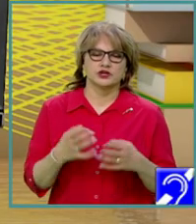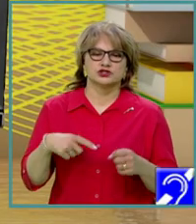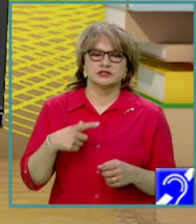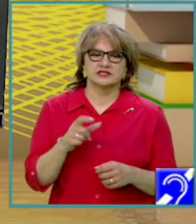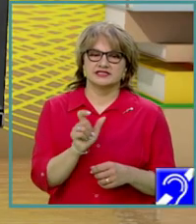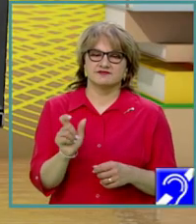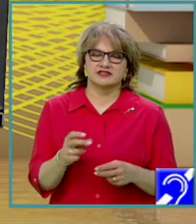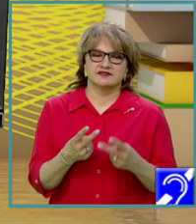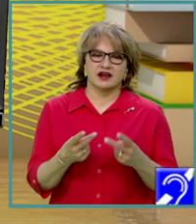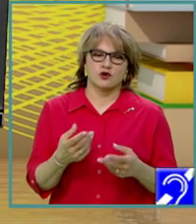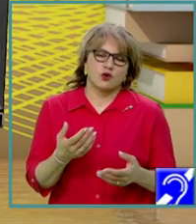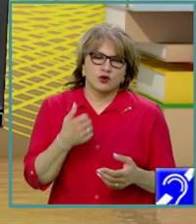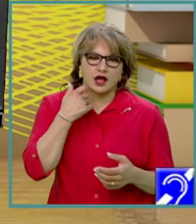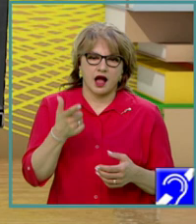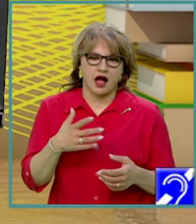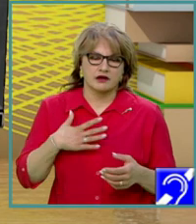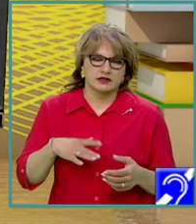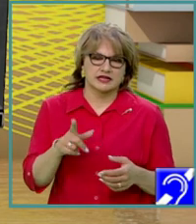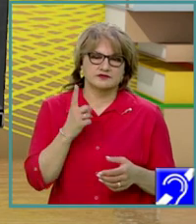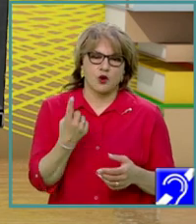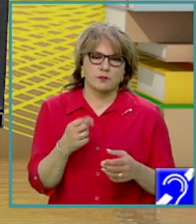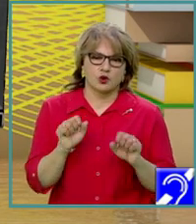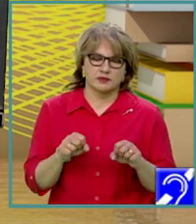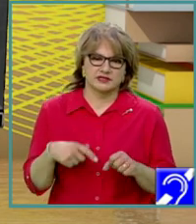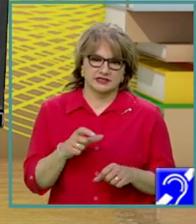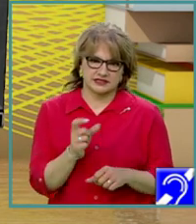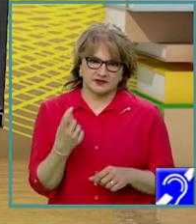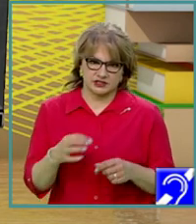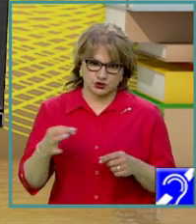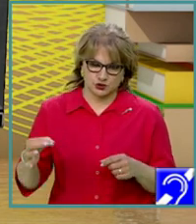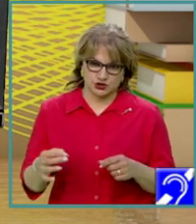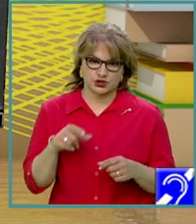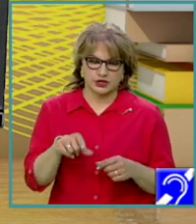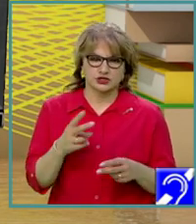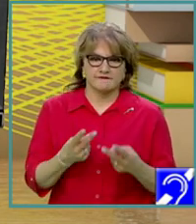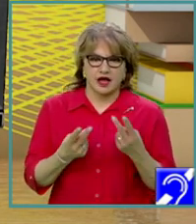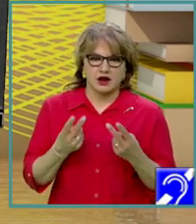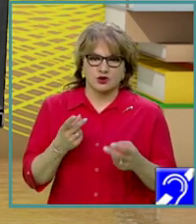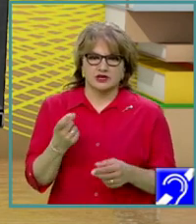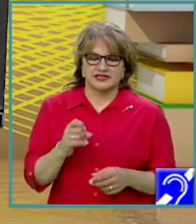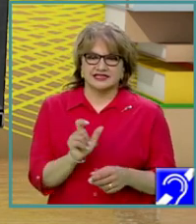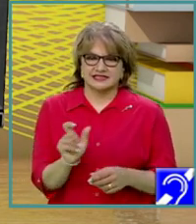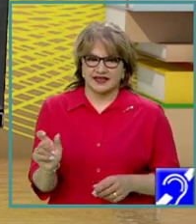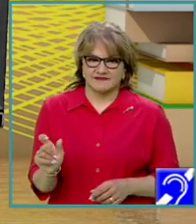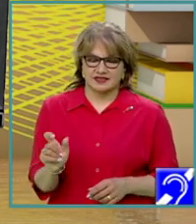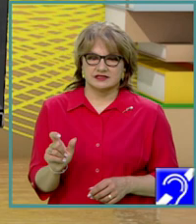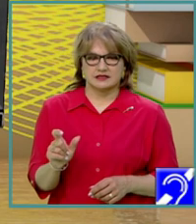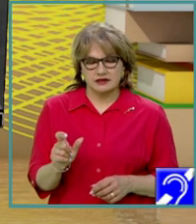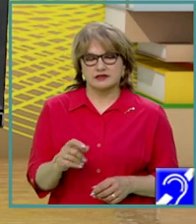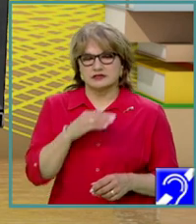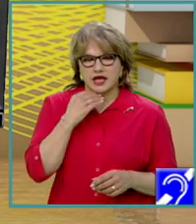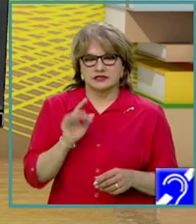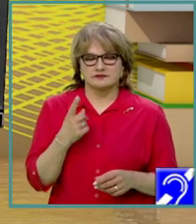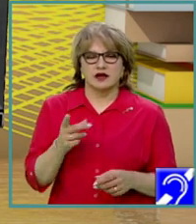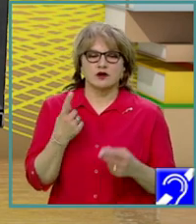valori care satisfac o anumită proprietate? Sunt secvențe dintr-un șir în care valorile din secvență satisfac o